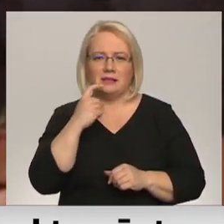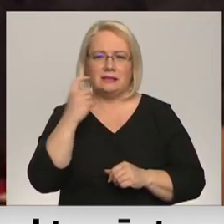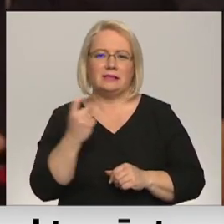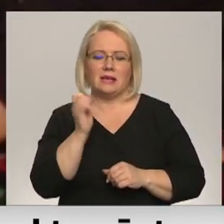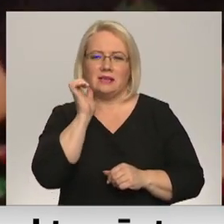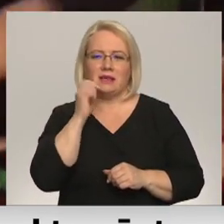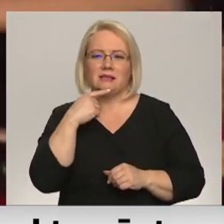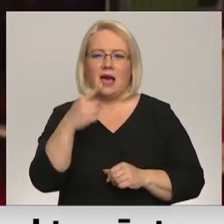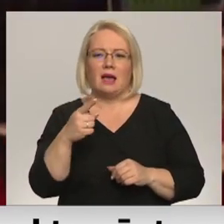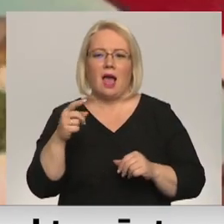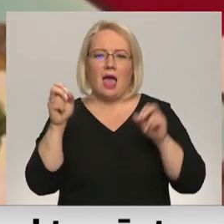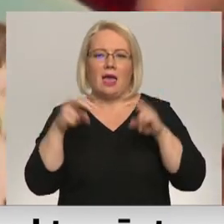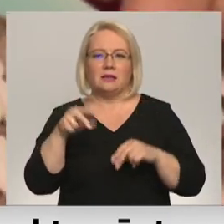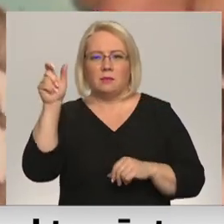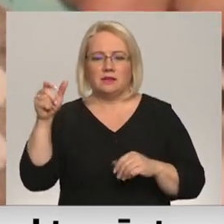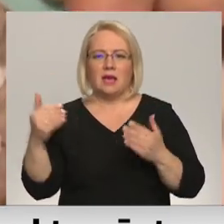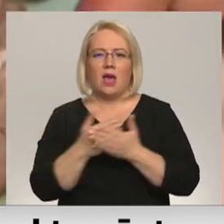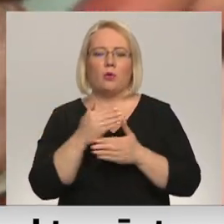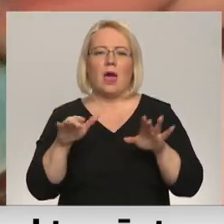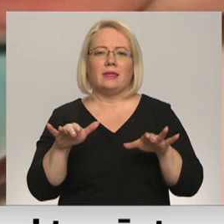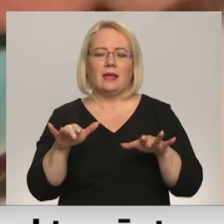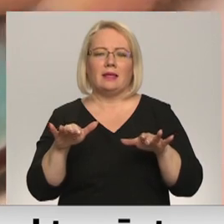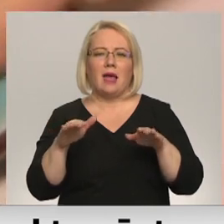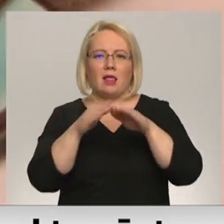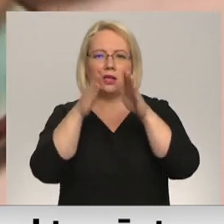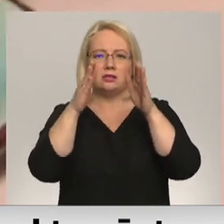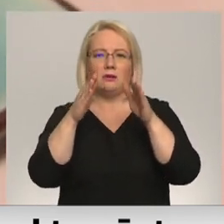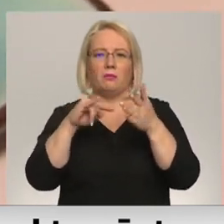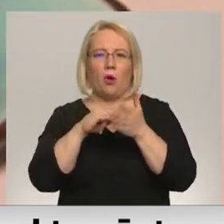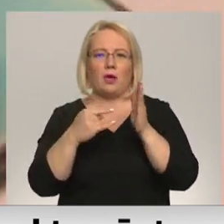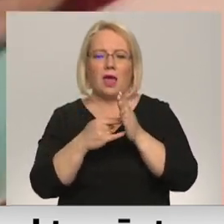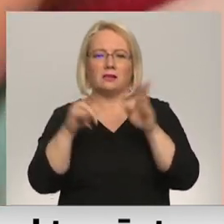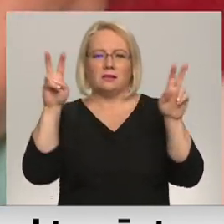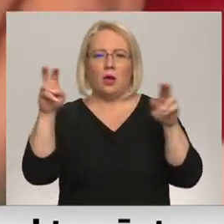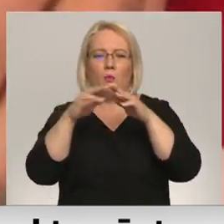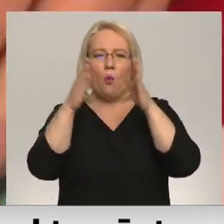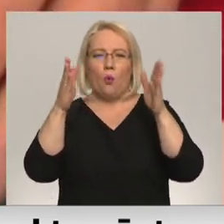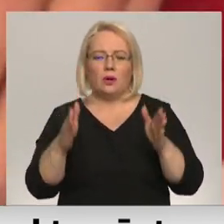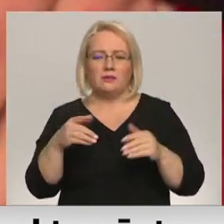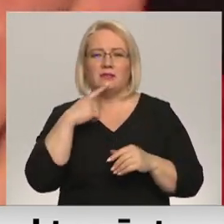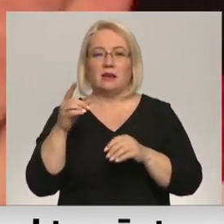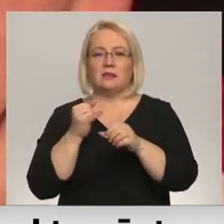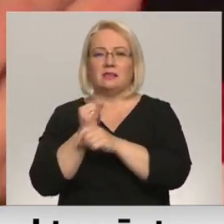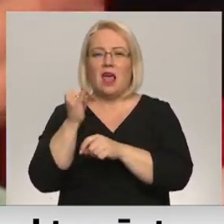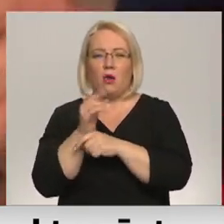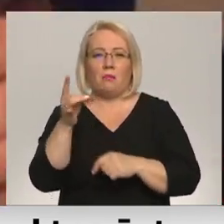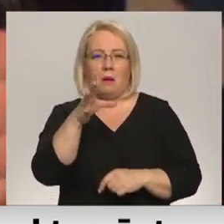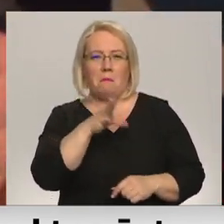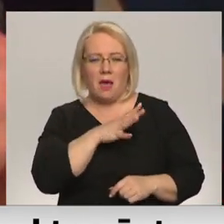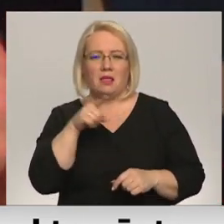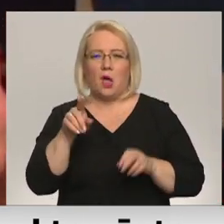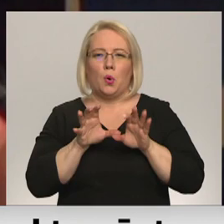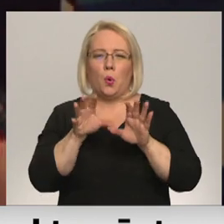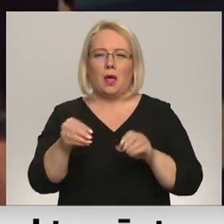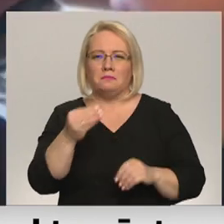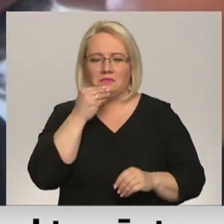Atzīst eksperti arī jaunākajā, digitālā projekta būras serijā. Atvērtāki ir cilvēki, kas ceļojumos izmēģinājuši kādu kukaini, citi uz šādu